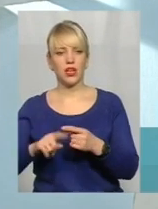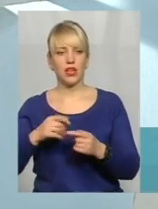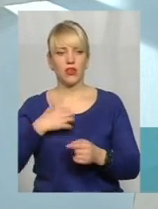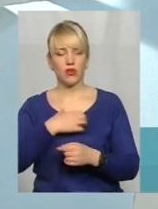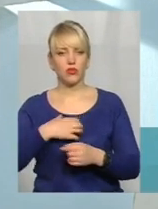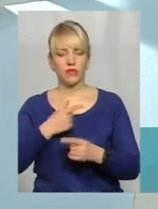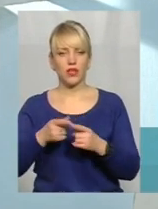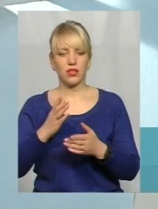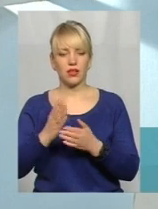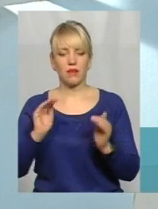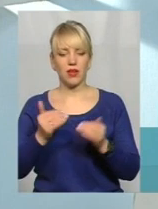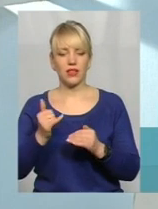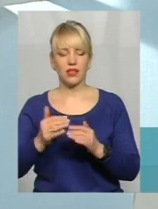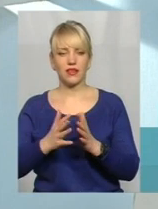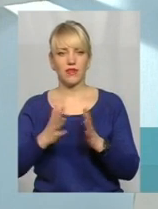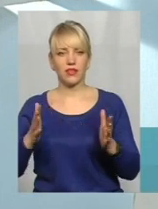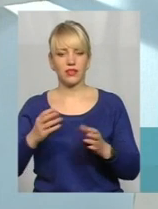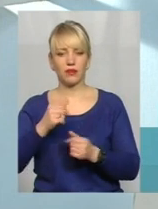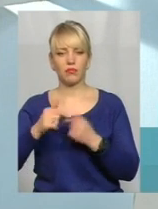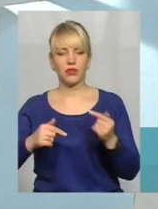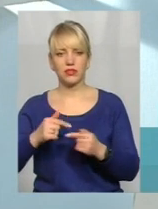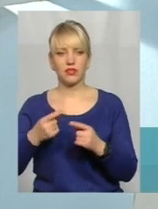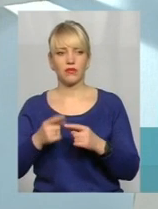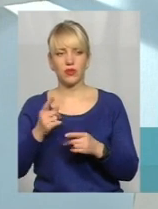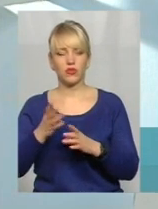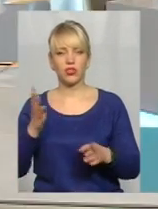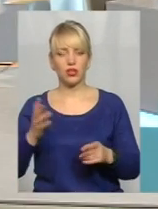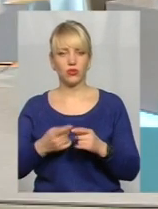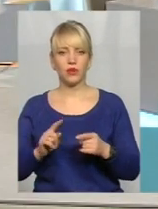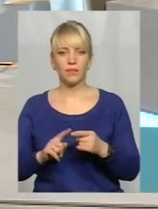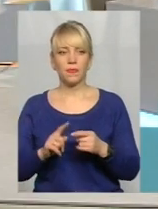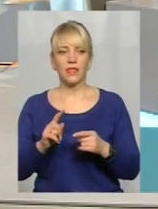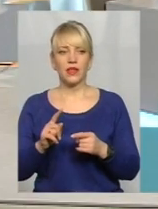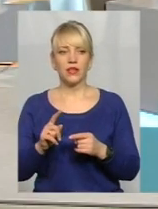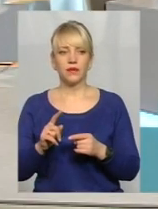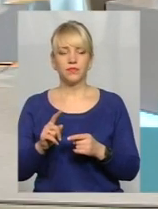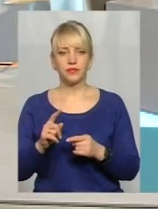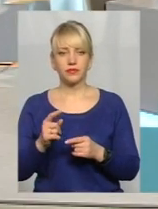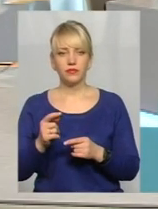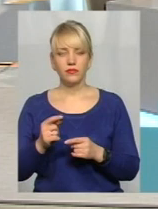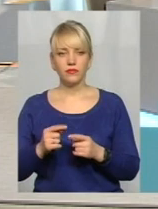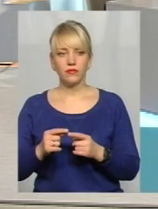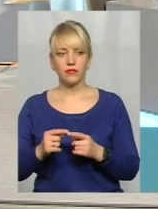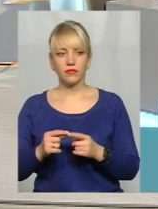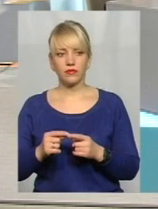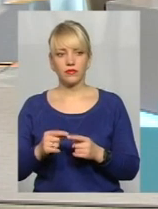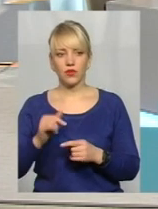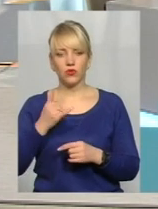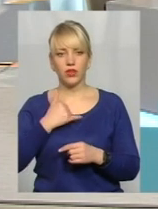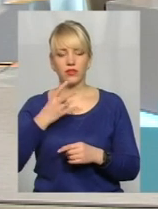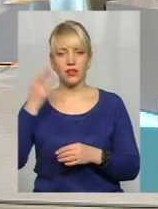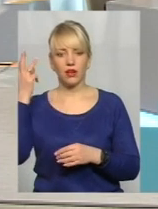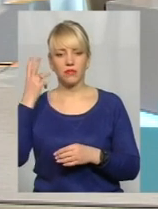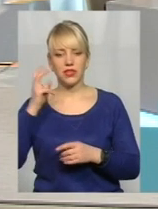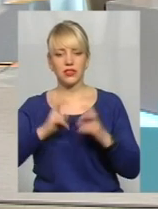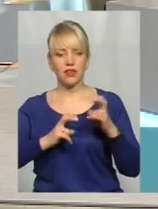чергу. Тобто це ті люди, які виробляють технології. Нас таких височає, тому що навіть в спадок зарядських часів у нас на хмельничні заводи